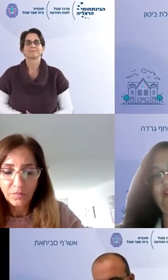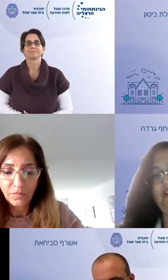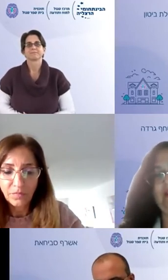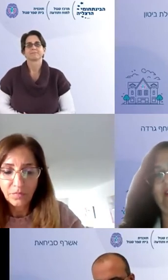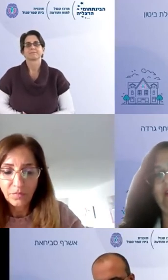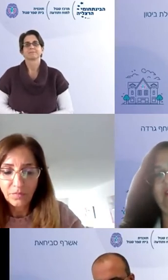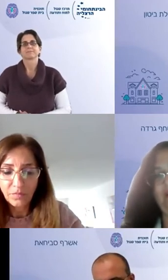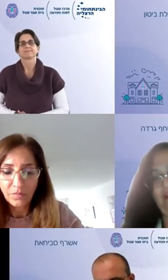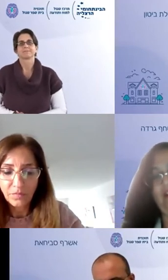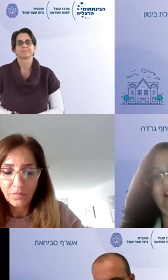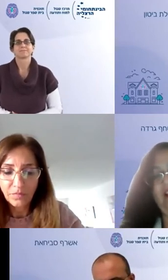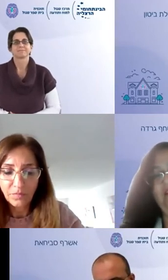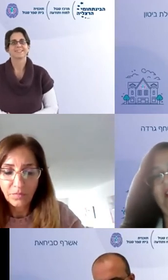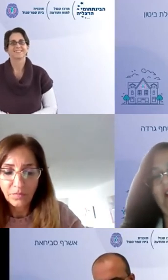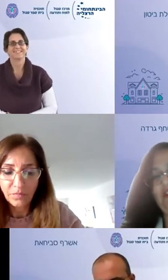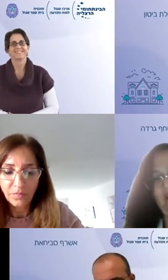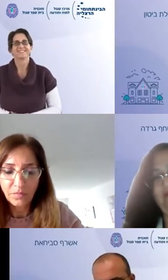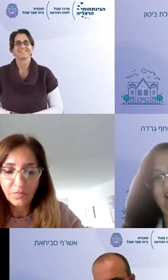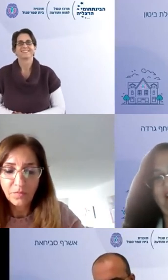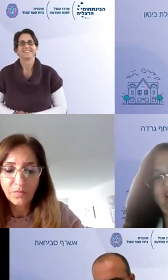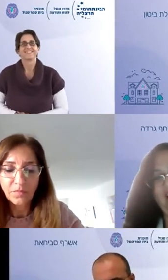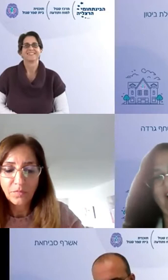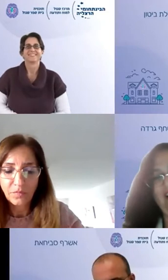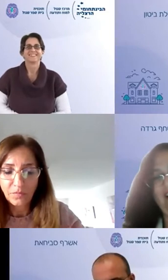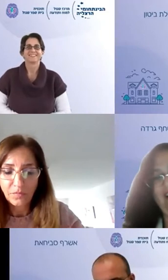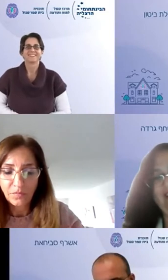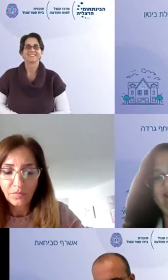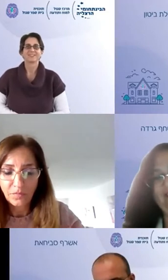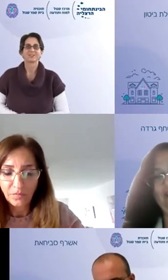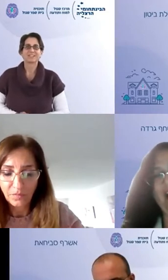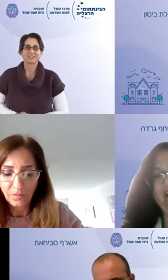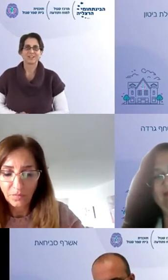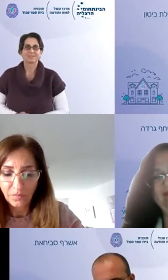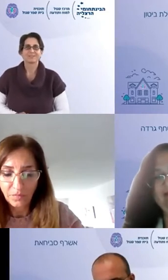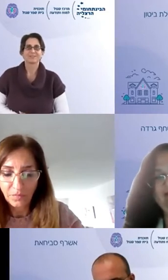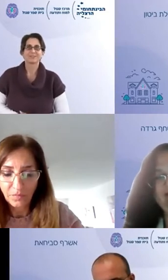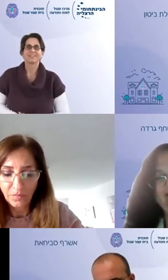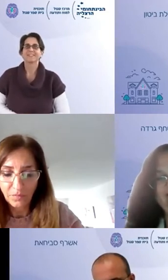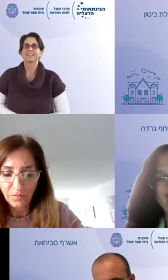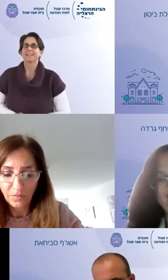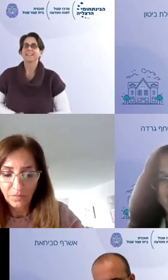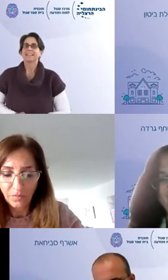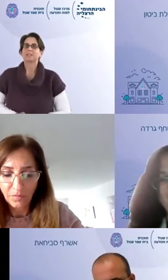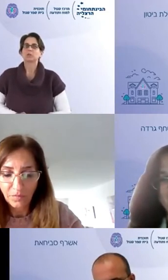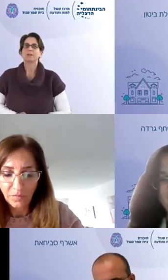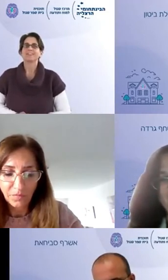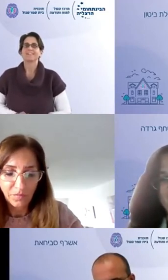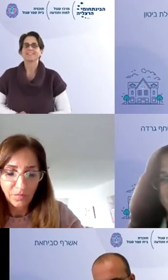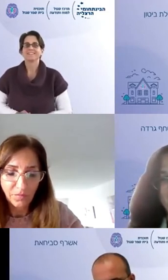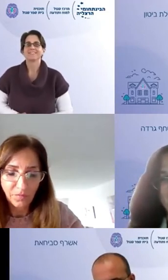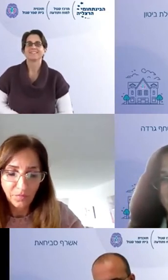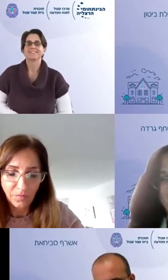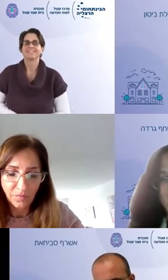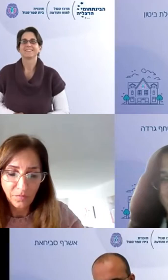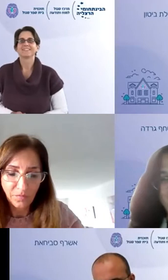עם ליווי של בית ספר סגול ואני אפשר להפרט על זה אחר כך תודה תודה תומר